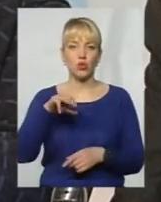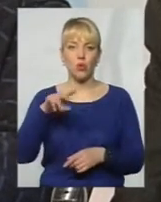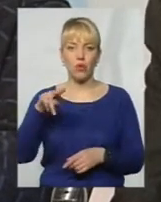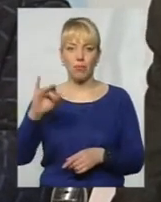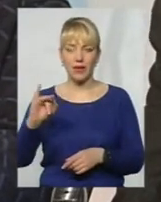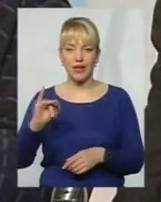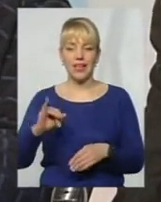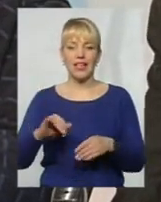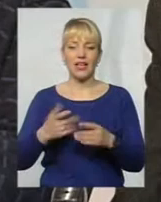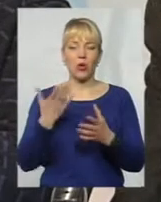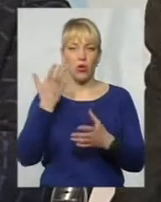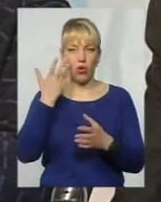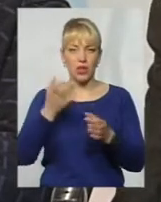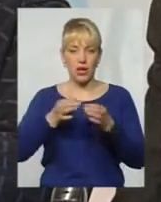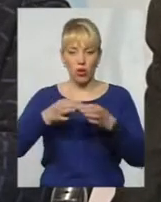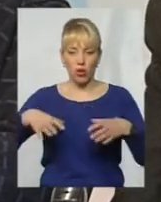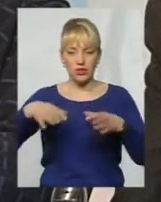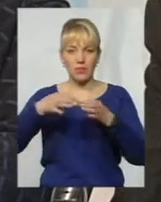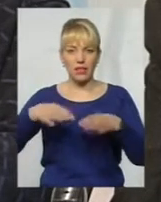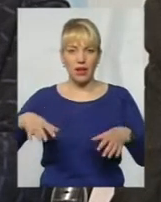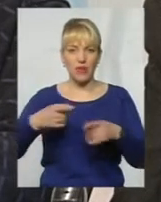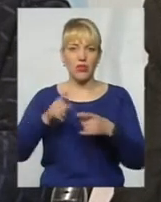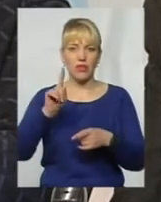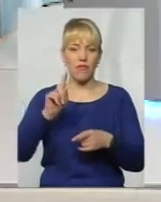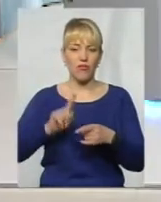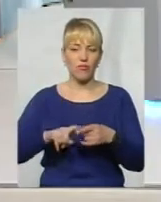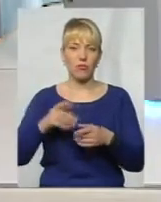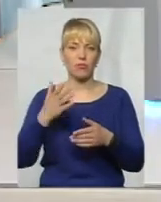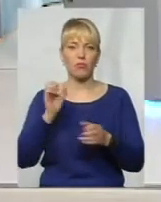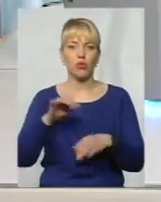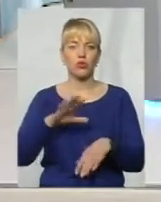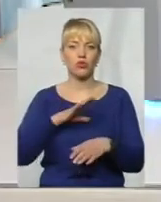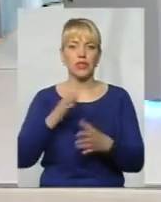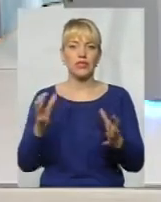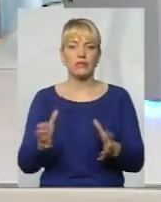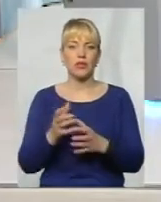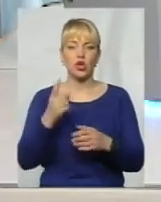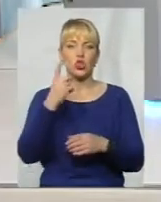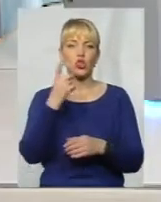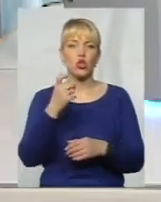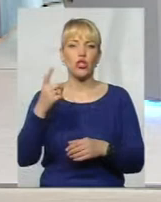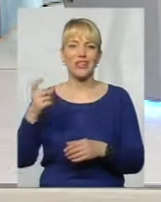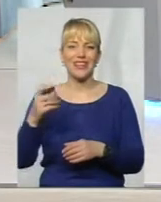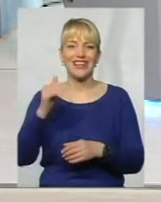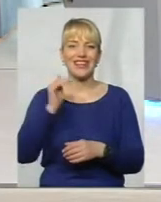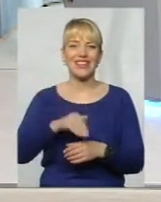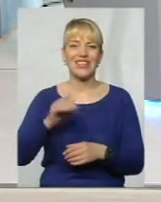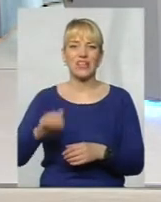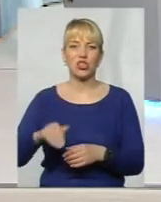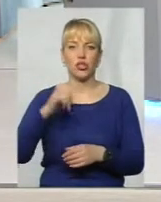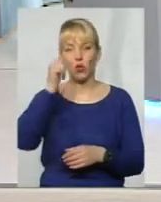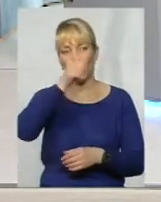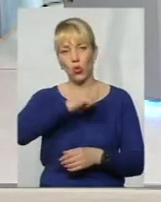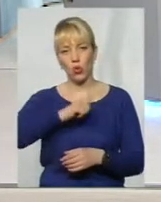напіврозпаду сягає десь більше сотні тисяч років. Тому сказати, що повністю ця проблема вирішення, такого сказати ми не можемо.